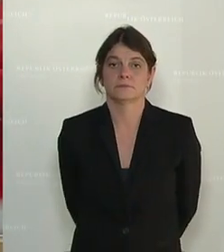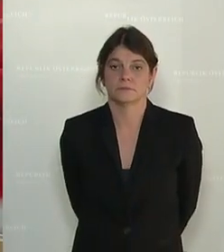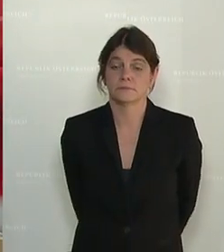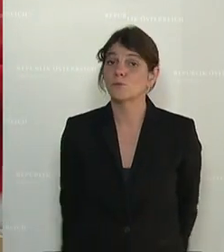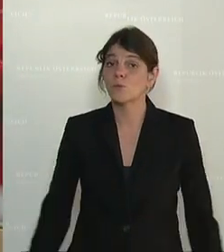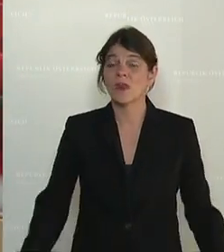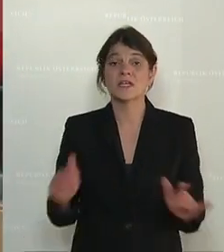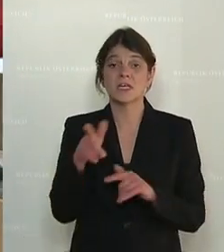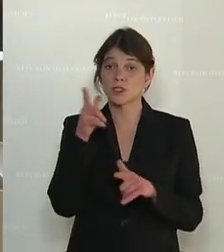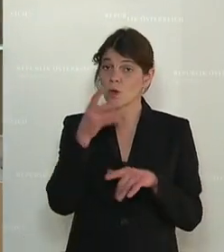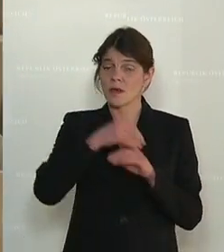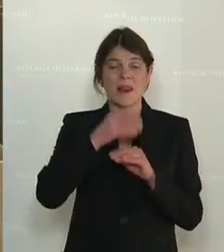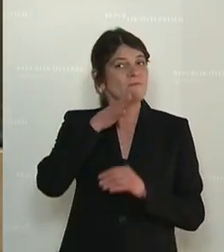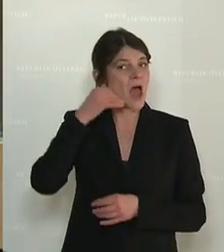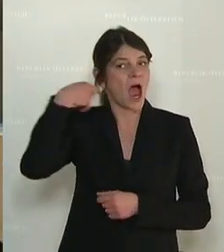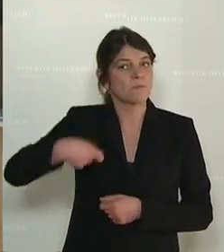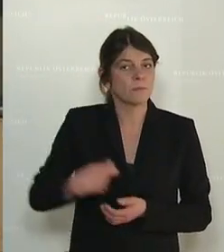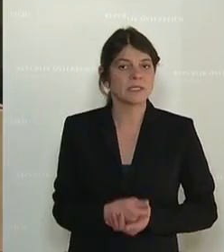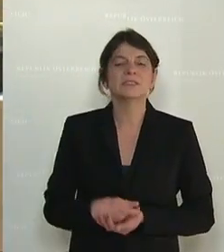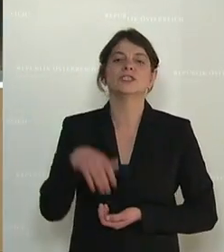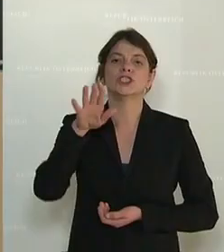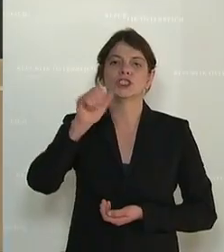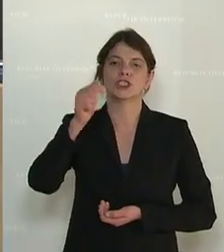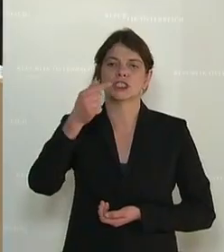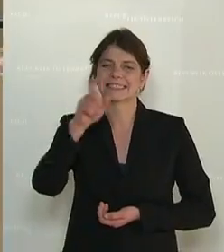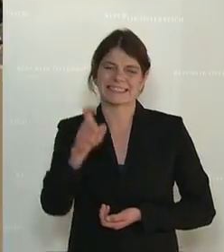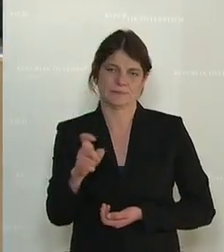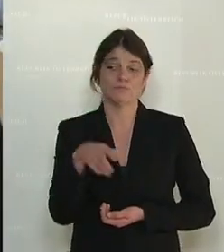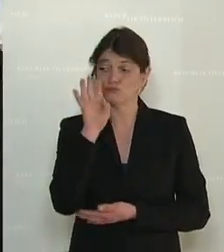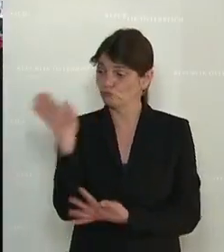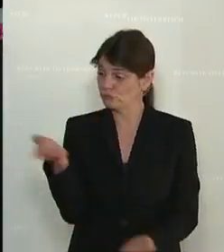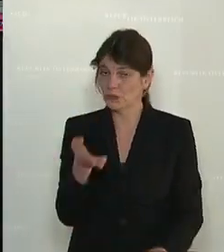lobenden Worten für die Budgeterhöhung im Frauenministerium.